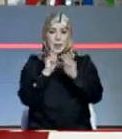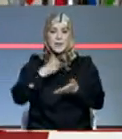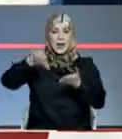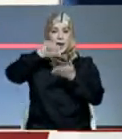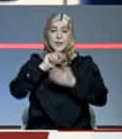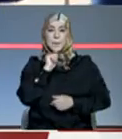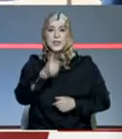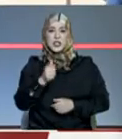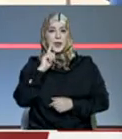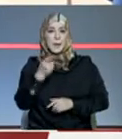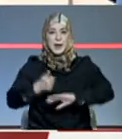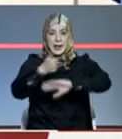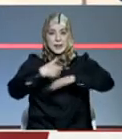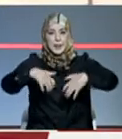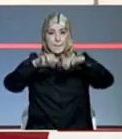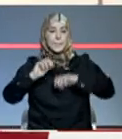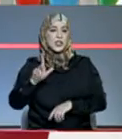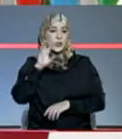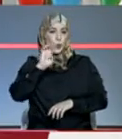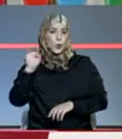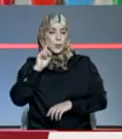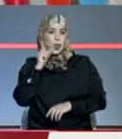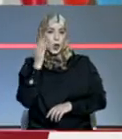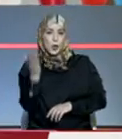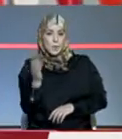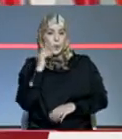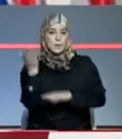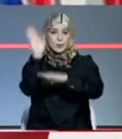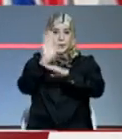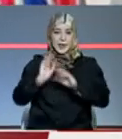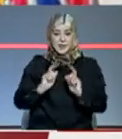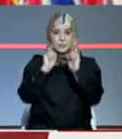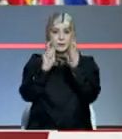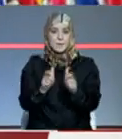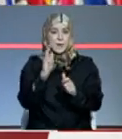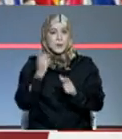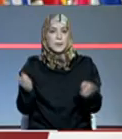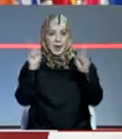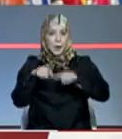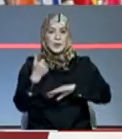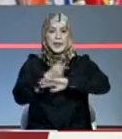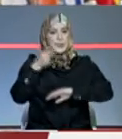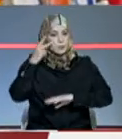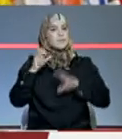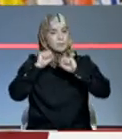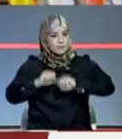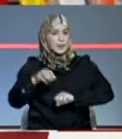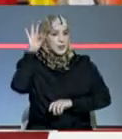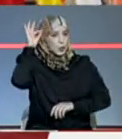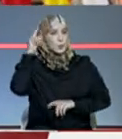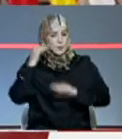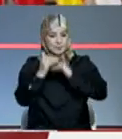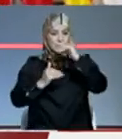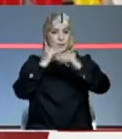مع رئيس المجلس الأوروبي شارل ميشال ومثل هذا اللقاء فرصة جددة من خلالها رئيس الدولة تمسك تونس بمزيد